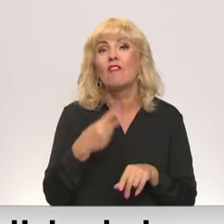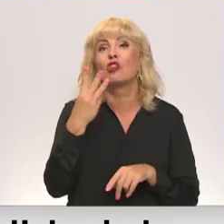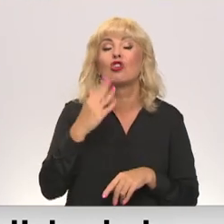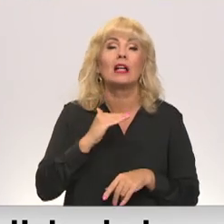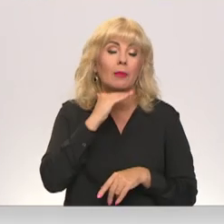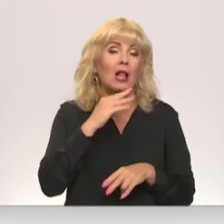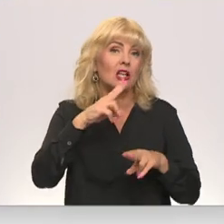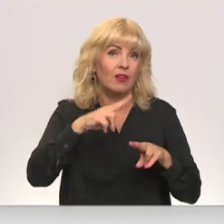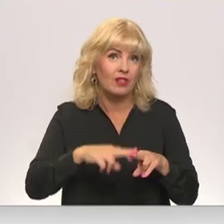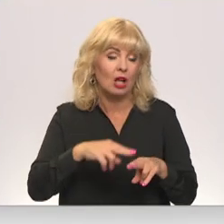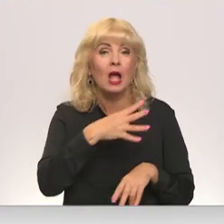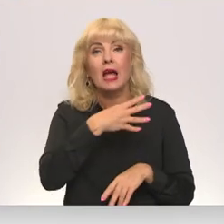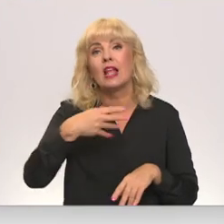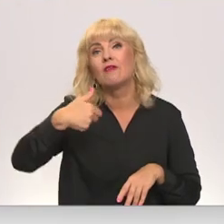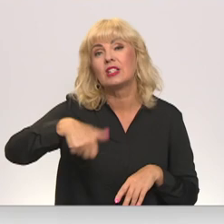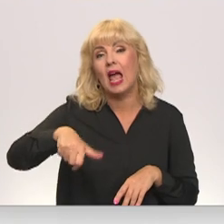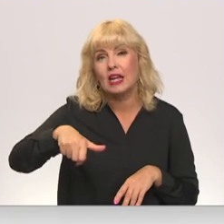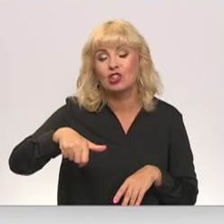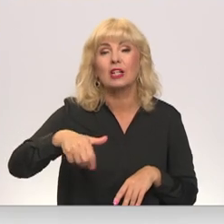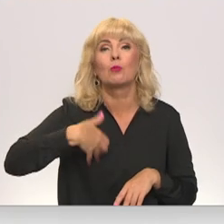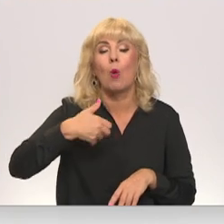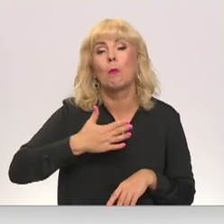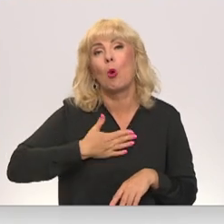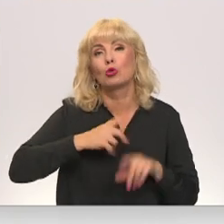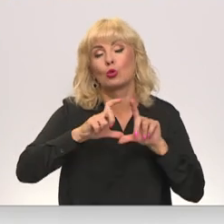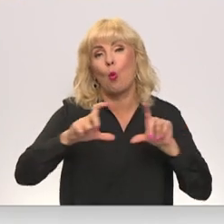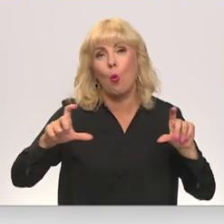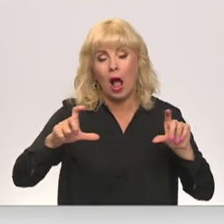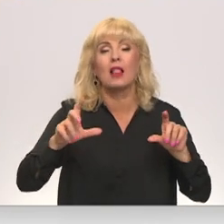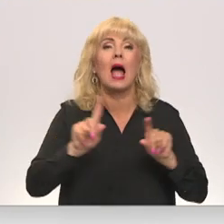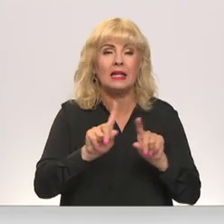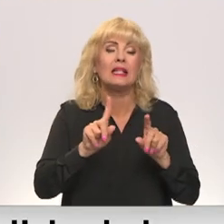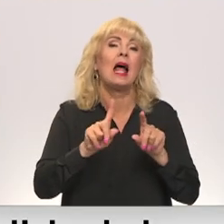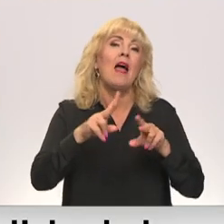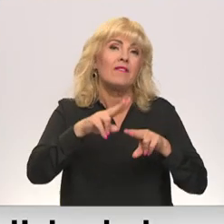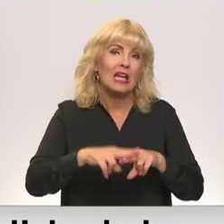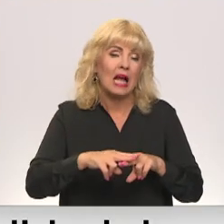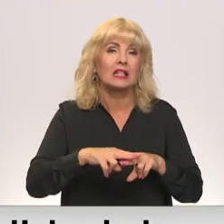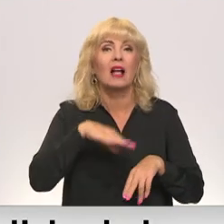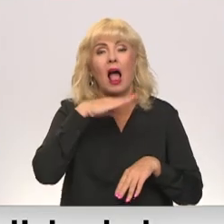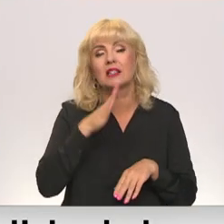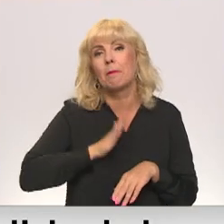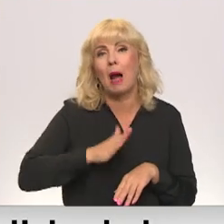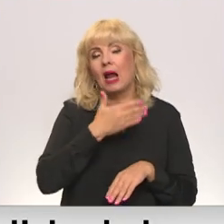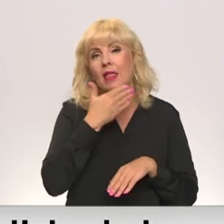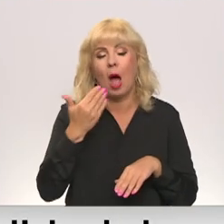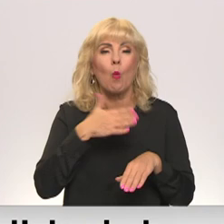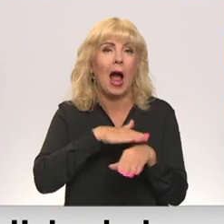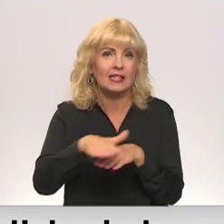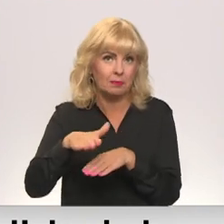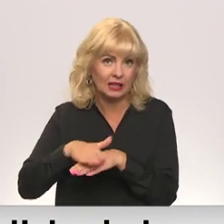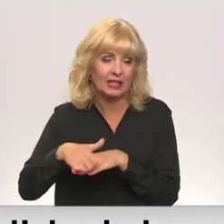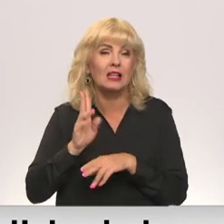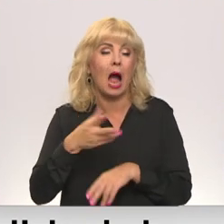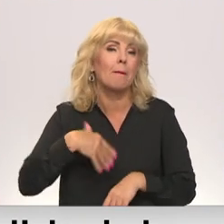klasēm vietas, kas ir 96 skolēni mūsu skolas gadījumā, tad ir vēl vietas un klases nav viss arī aizpildīts līdz 24, kā mēs vēlamies.